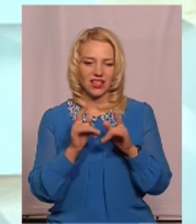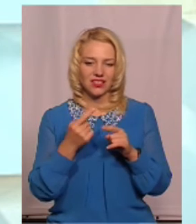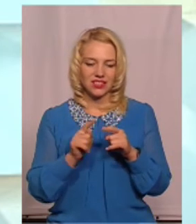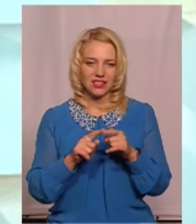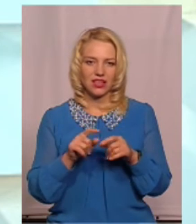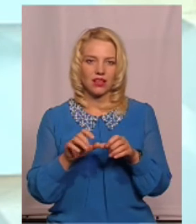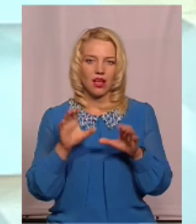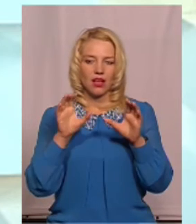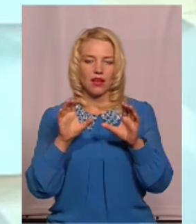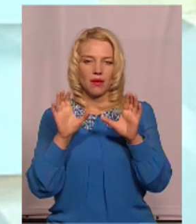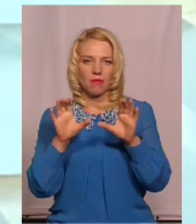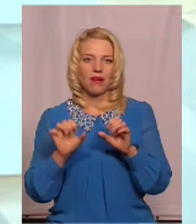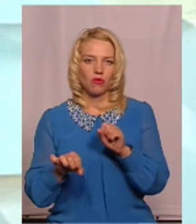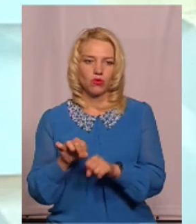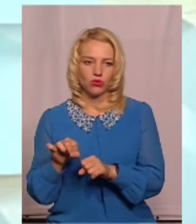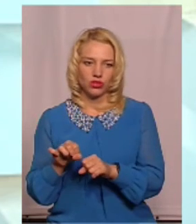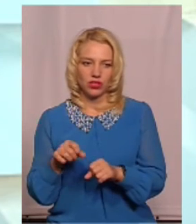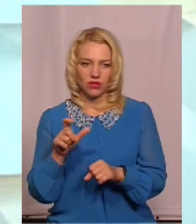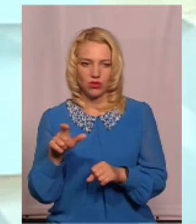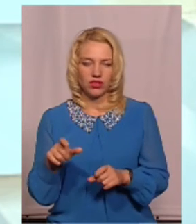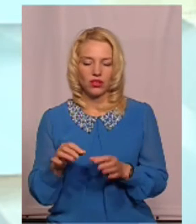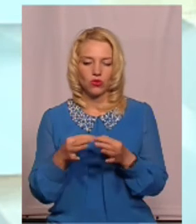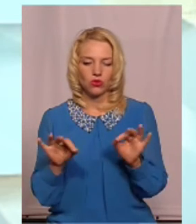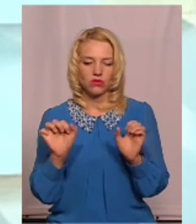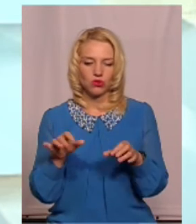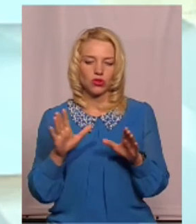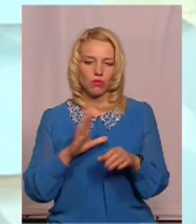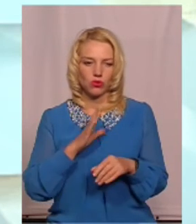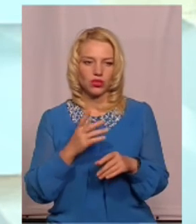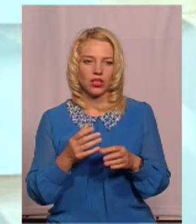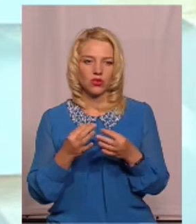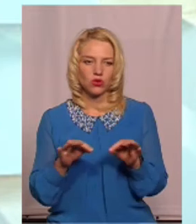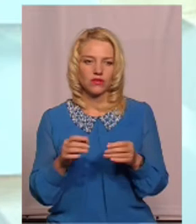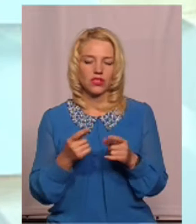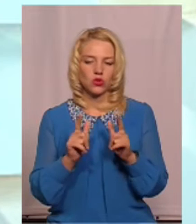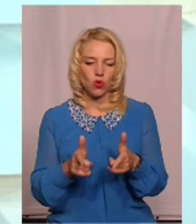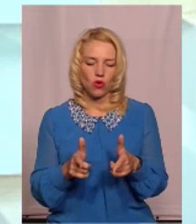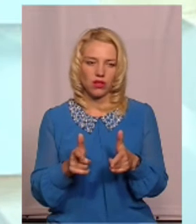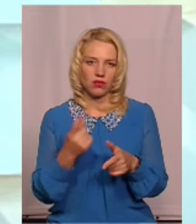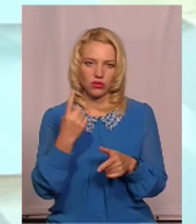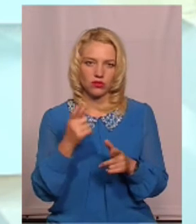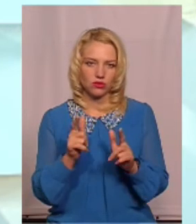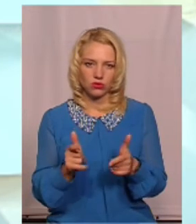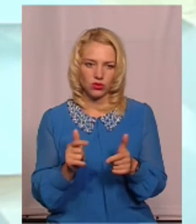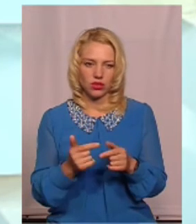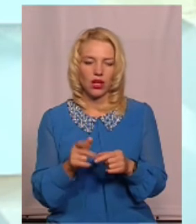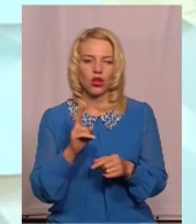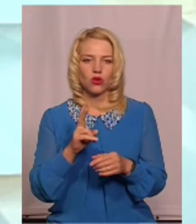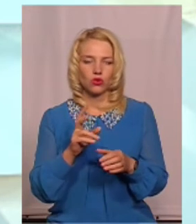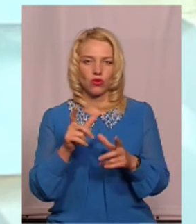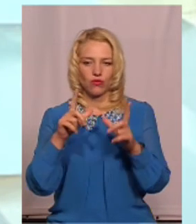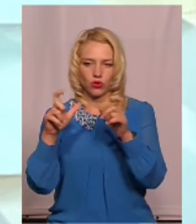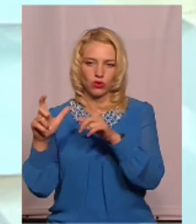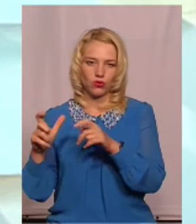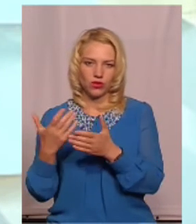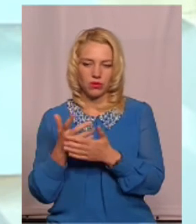Формально дозвіл може бути лише один. Це згода тієї особи чи групи осіб, які, власне, і фіксуються на цих